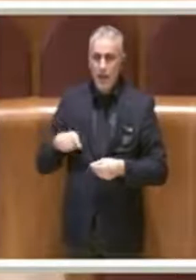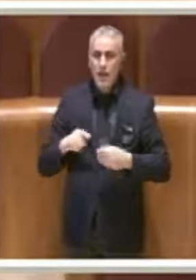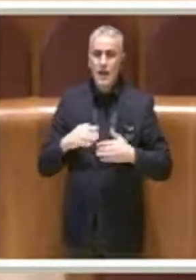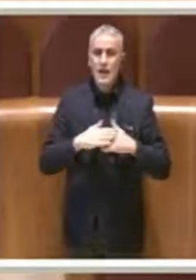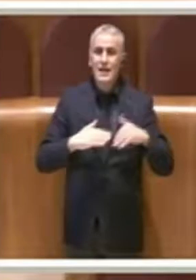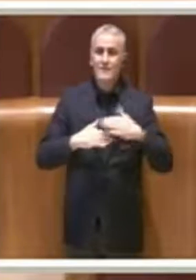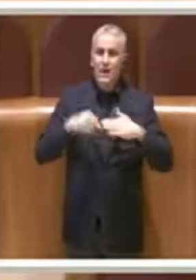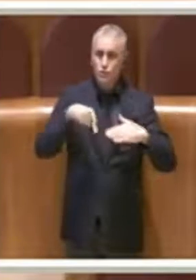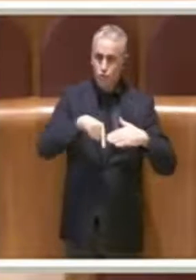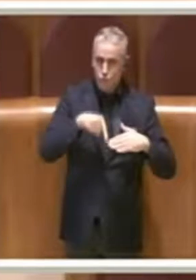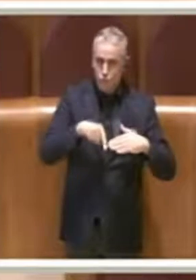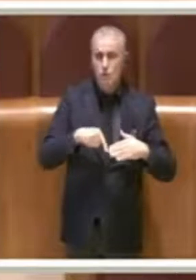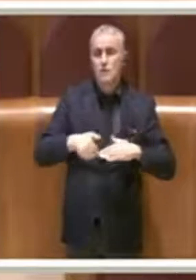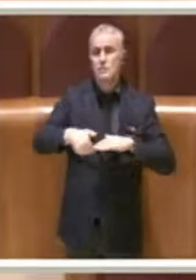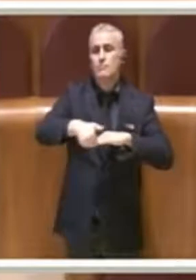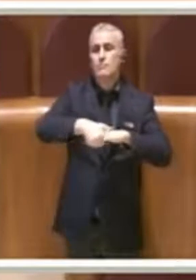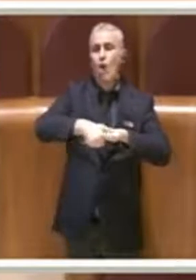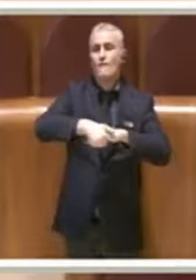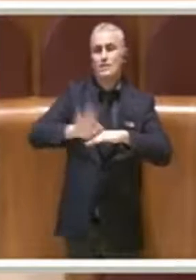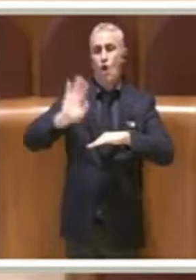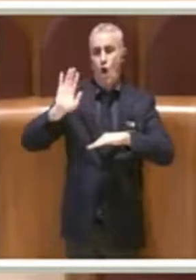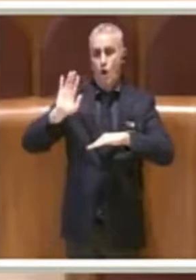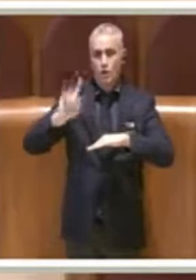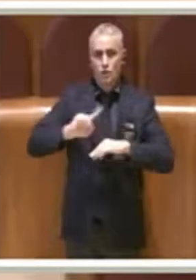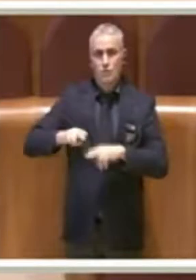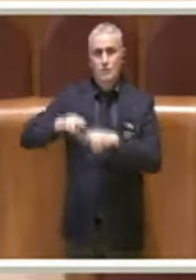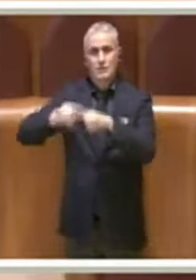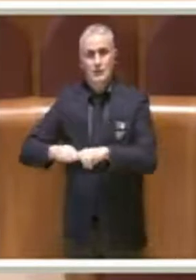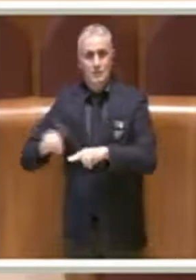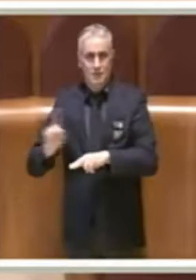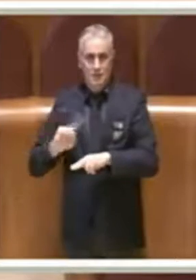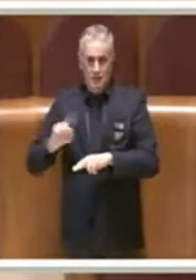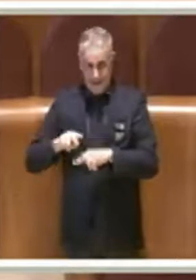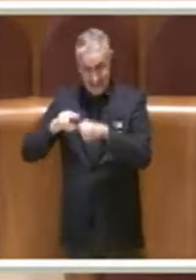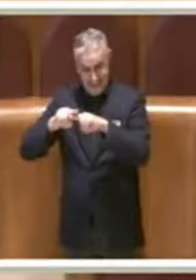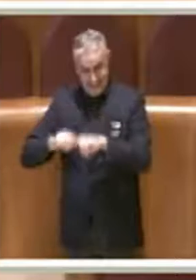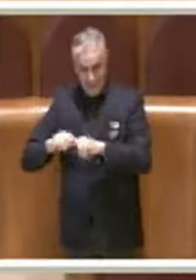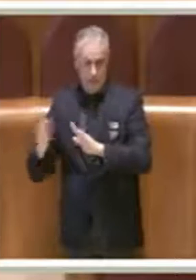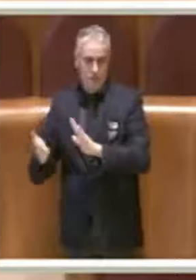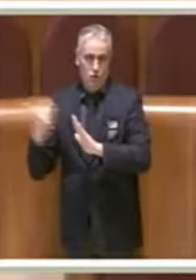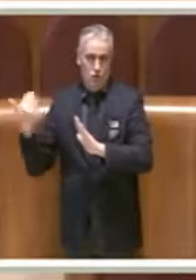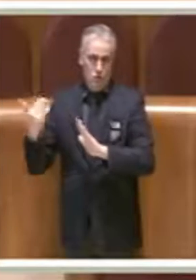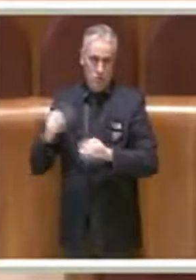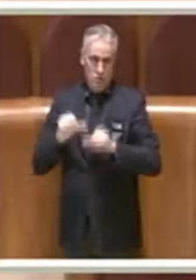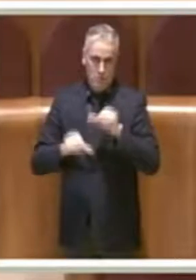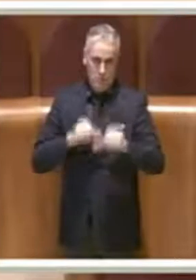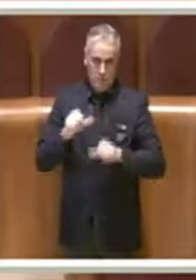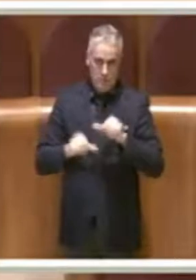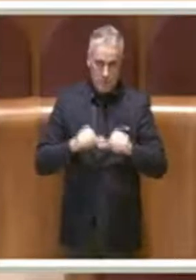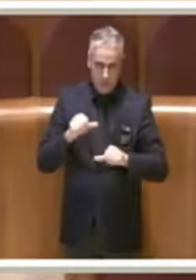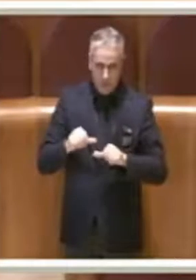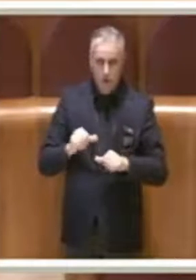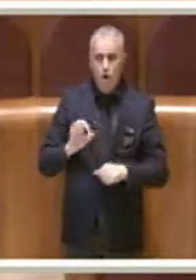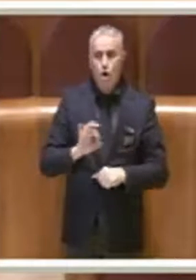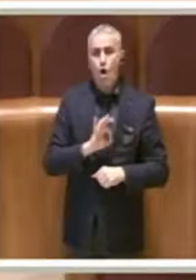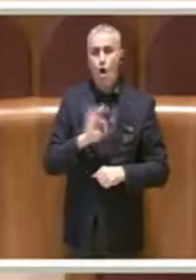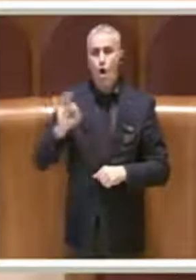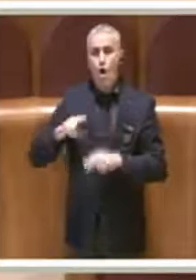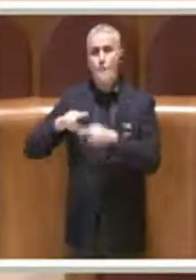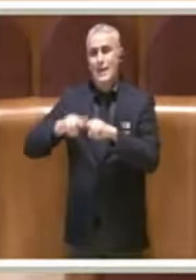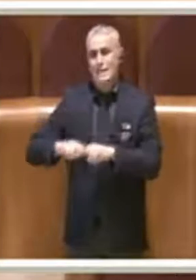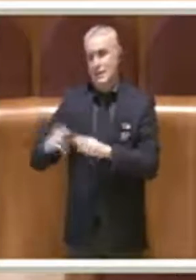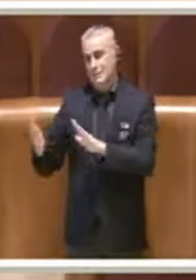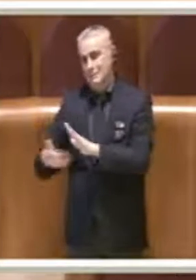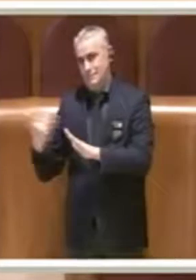temporanee per cui abbiamo tolto una parola relativa alle strutture nell'allegato 15 e leviamo le parole o permanente